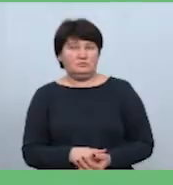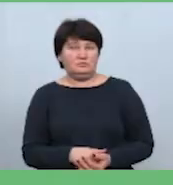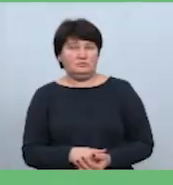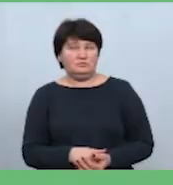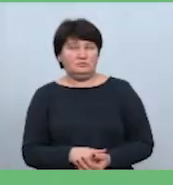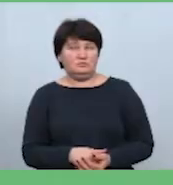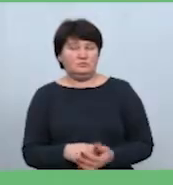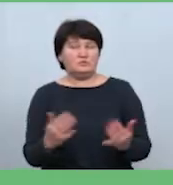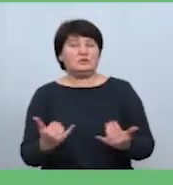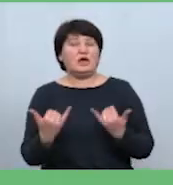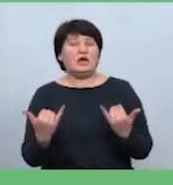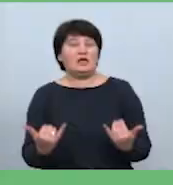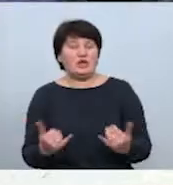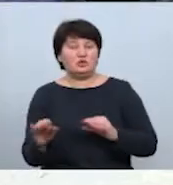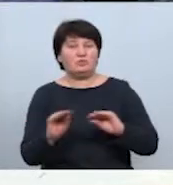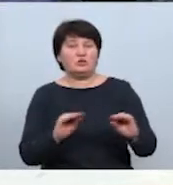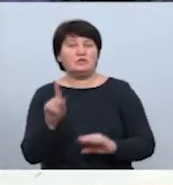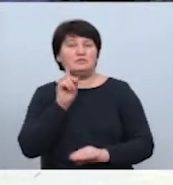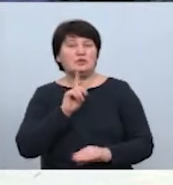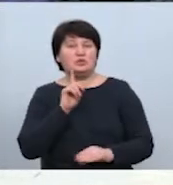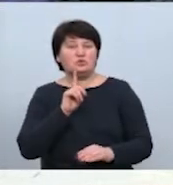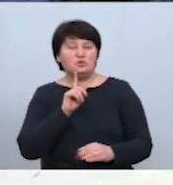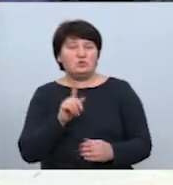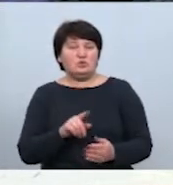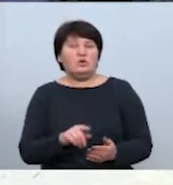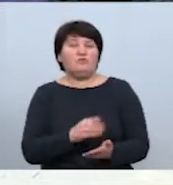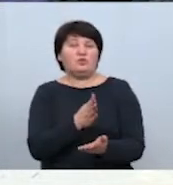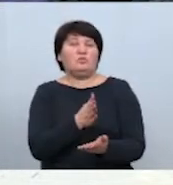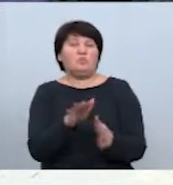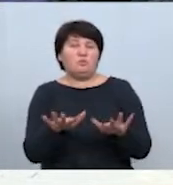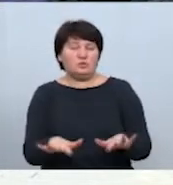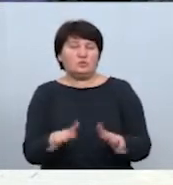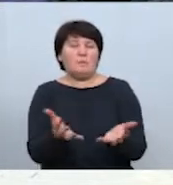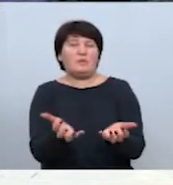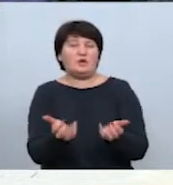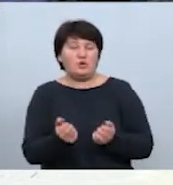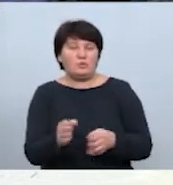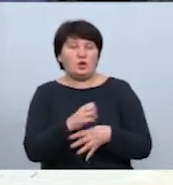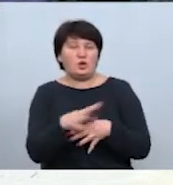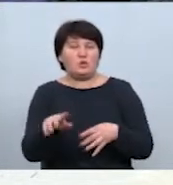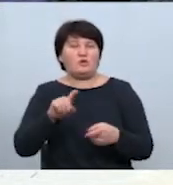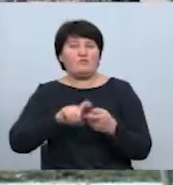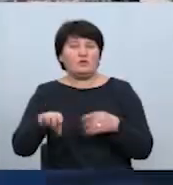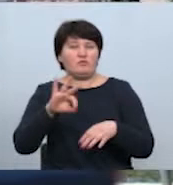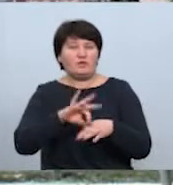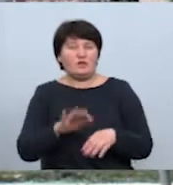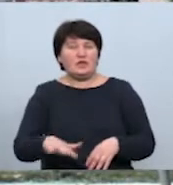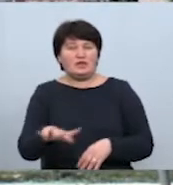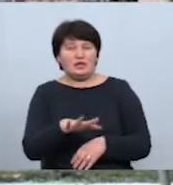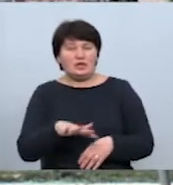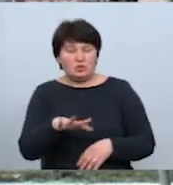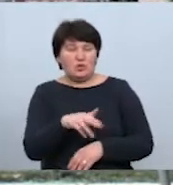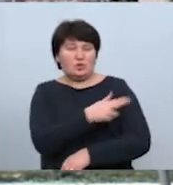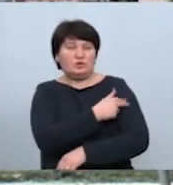Наразі облаштовано тимчасові пункти прийому та сортування хворих на коронавірусну хворобу на територіях закладів охорони здоров